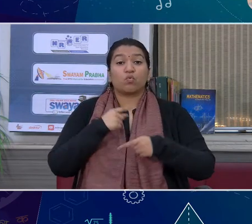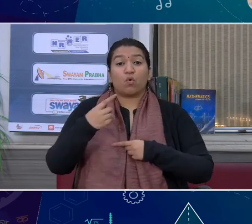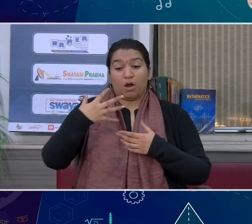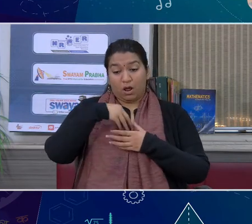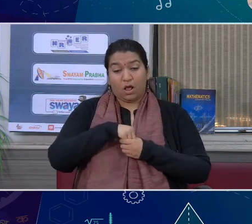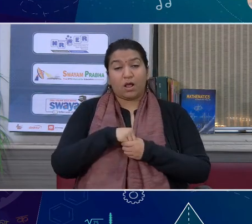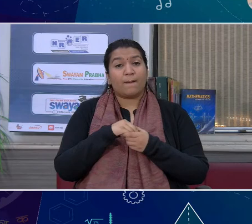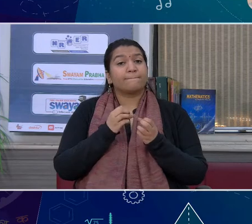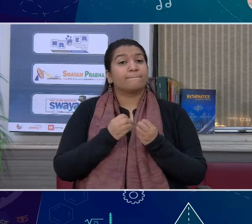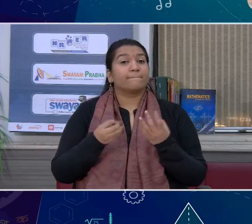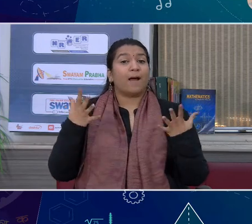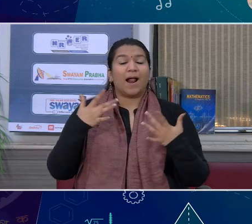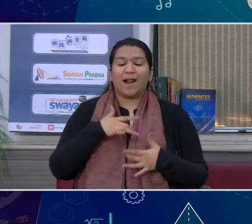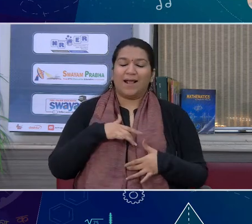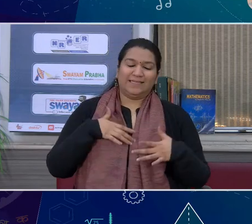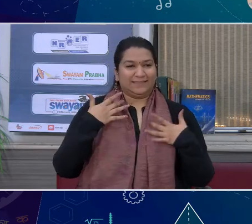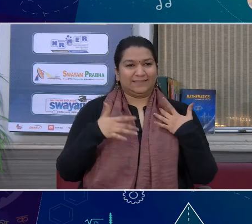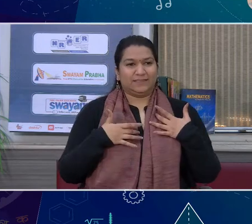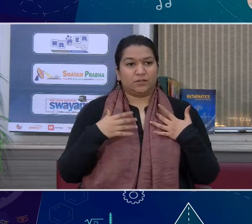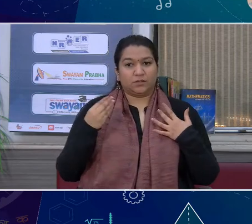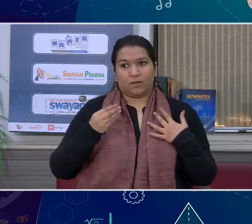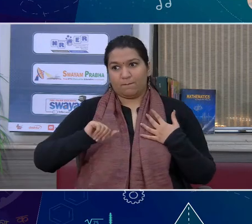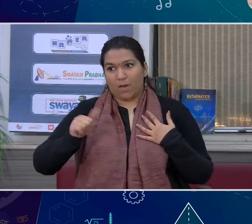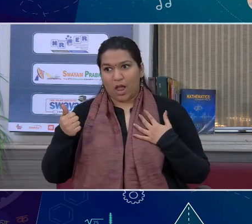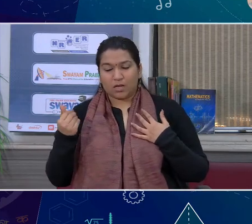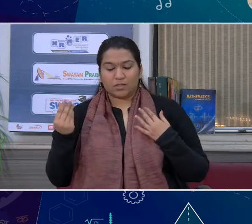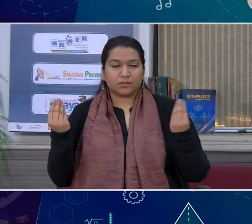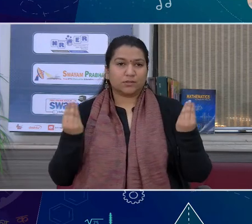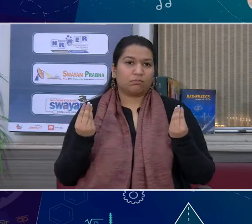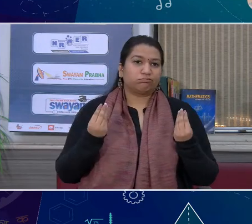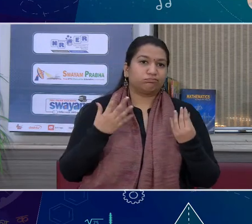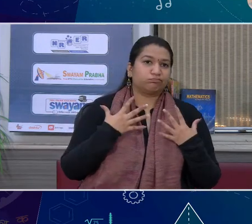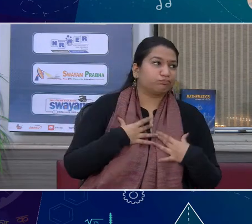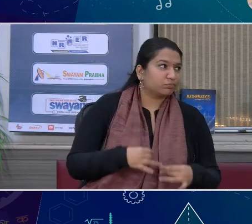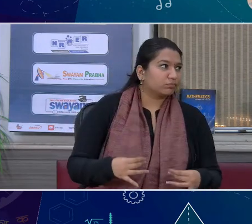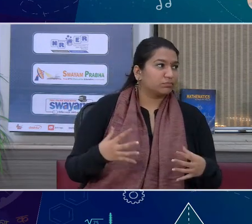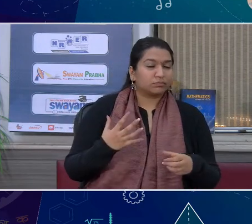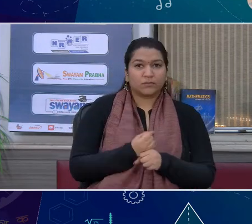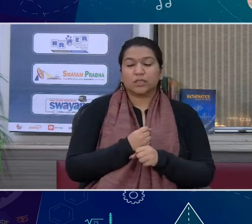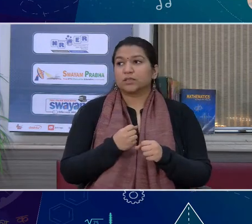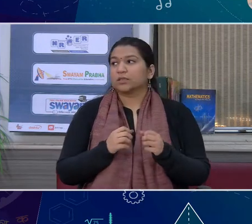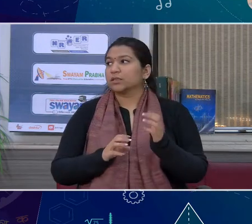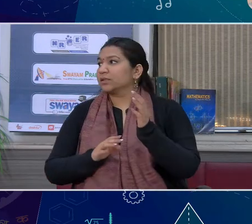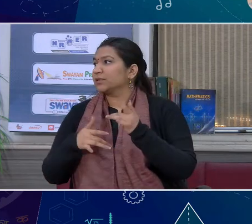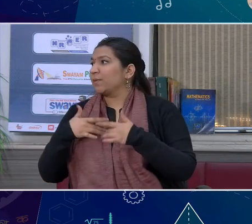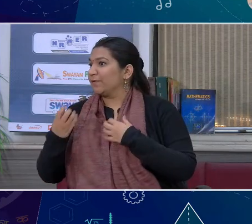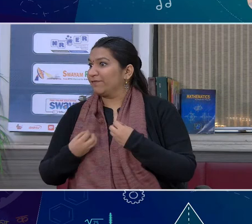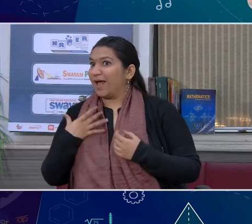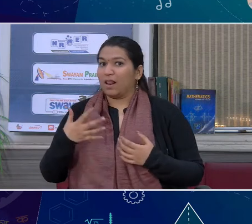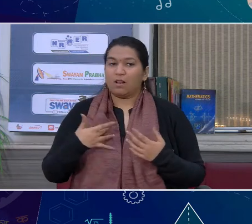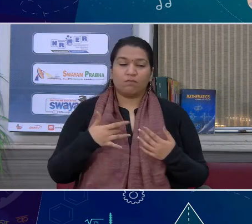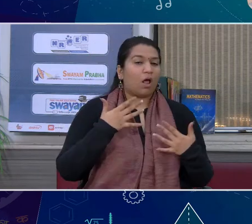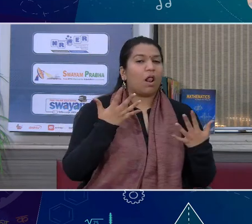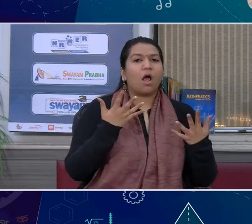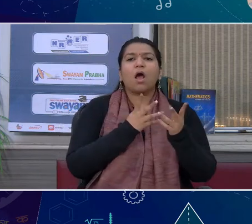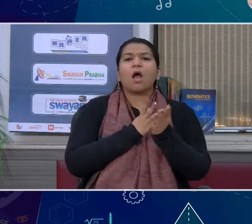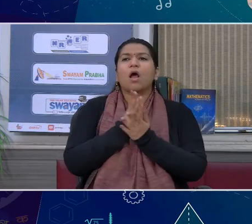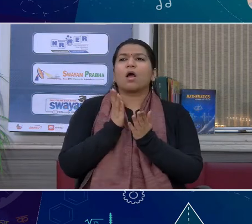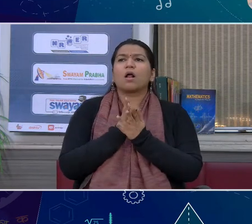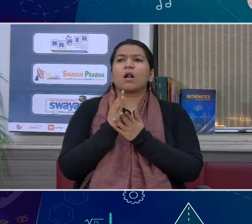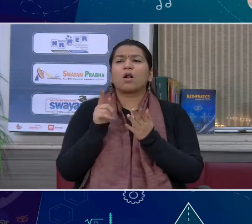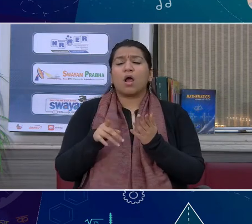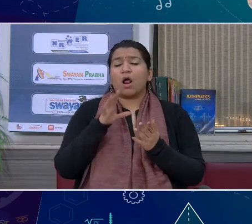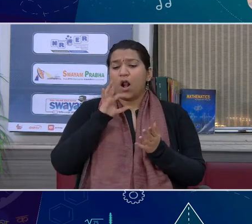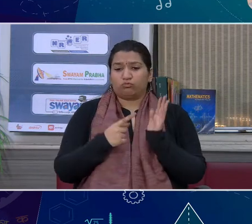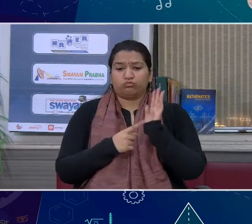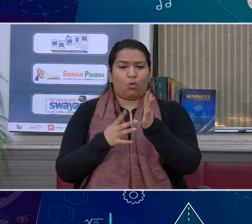मै ही जग बनाते हैं जिसमें हमारे अपने संबंदों के साथ हमारी अपनी आत्मीता होती है वह आत्मीता हम संसार में चाहिए सब के सामने प्रकट